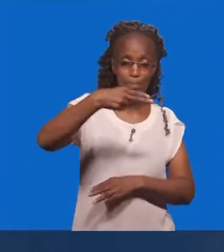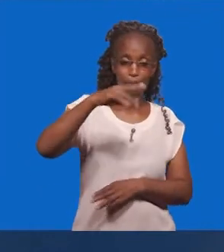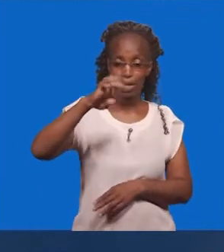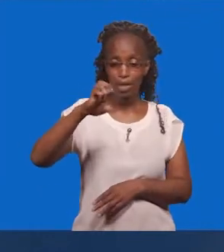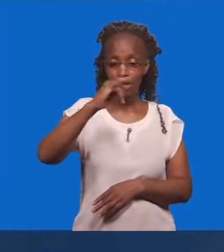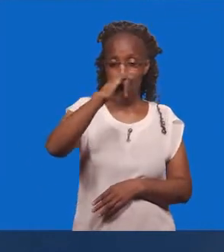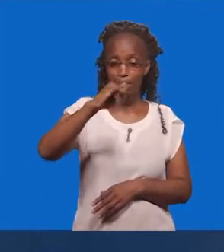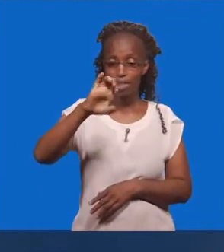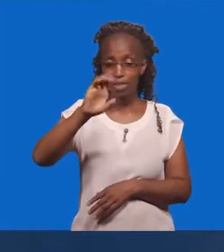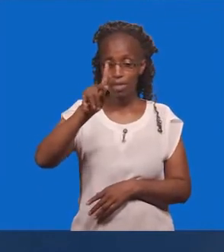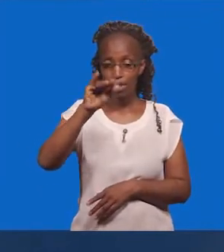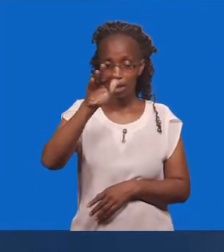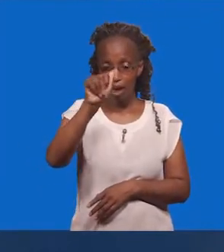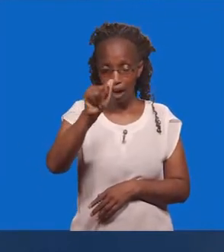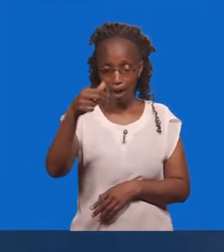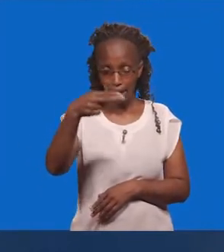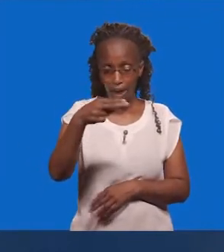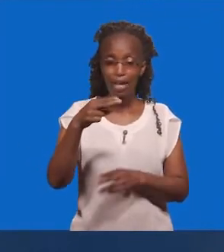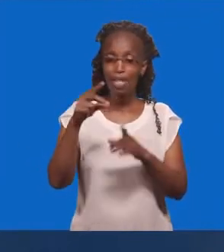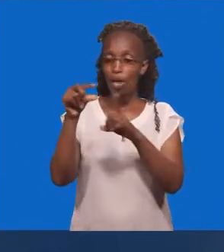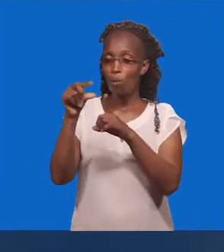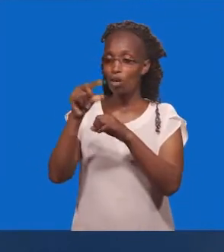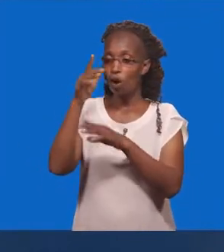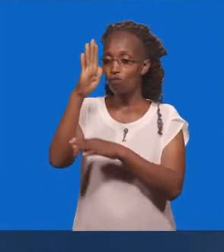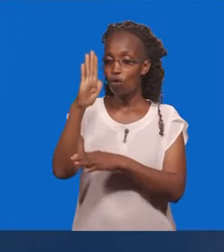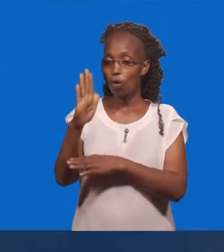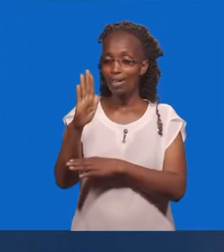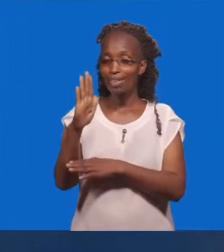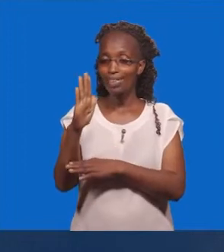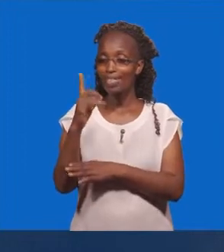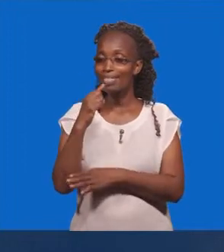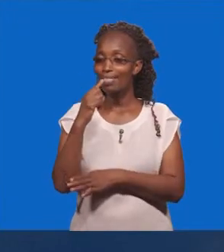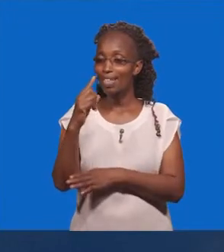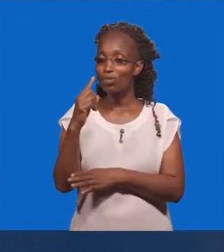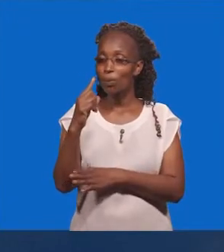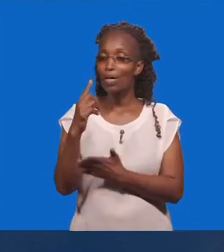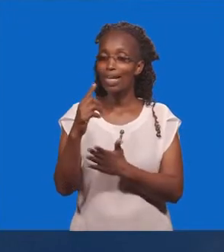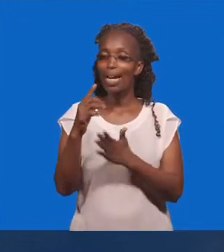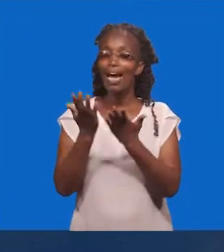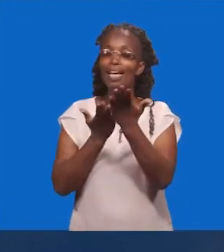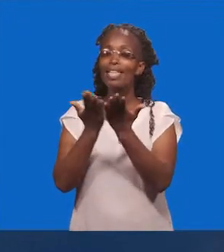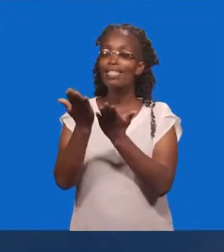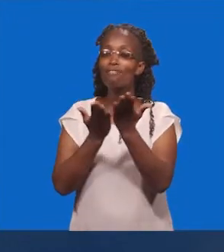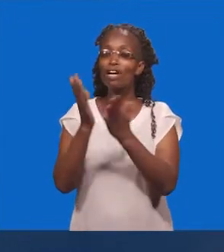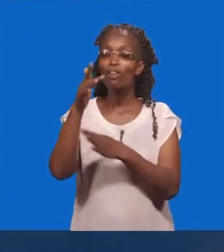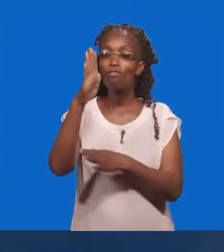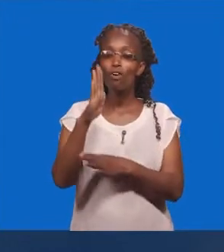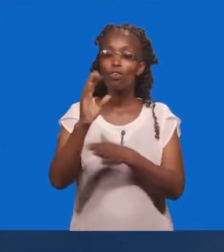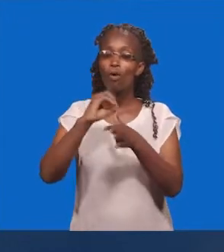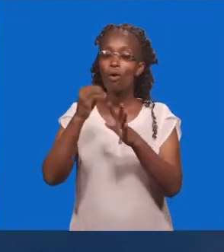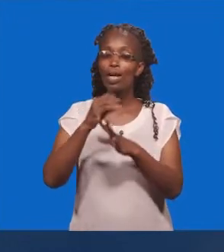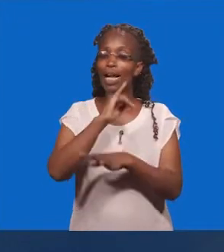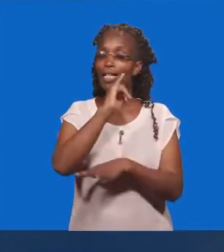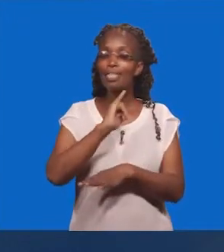Nenu labwana Ni meweze kutuambia Kwamba Ezekia Ilifikia wakati Mutumishu wa mungu Isaya